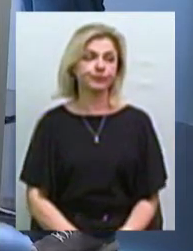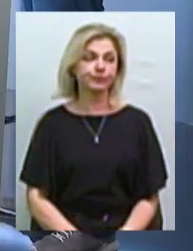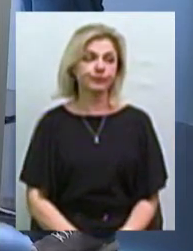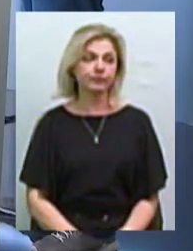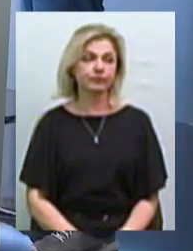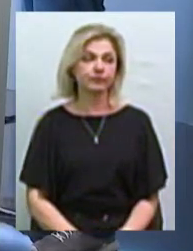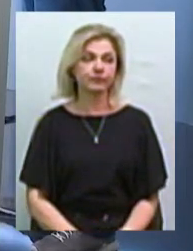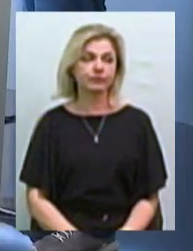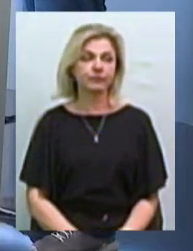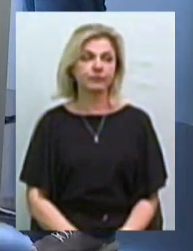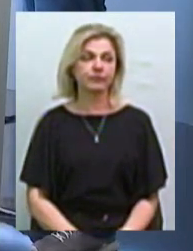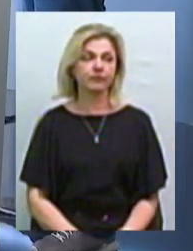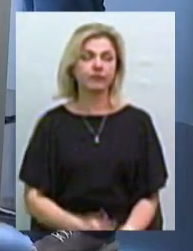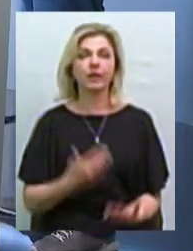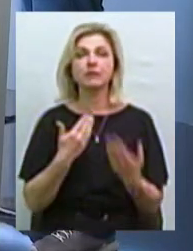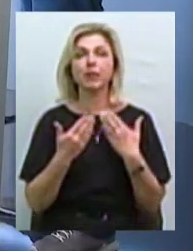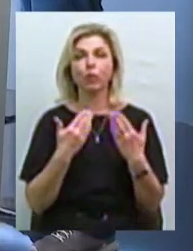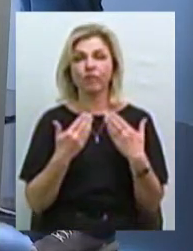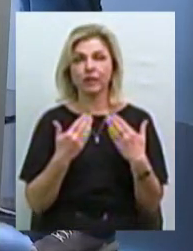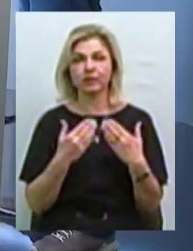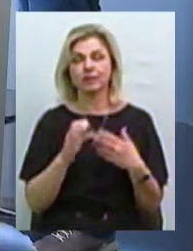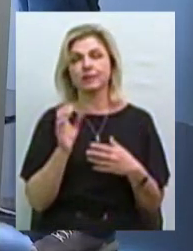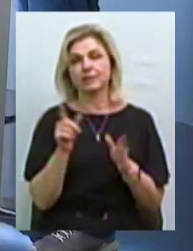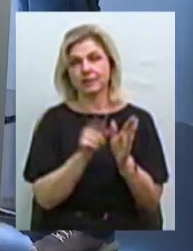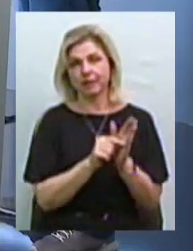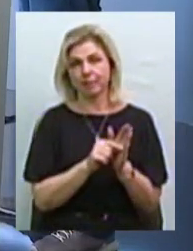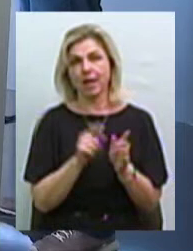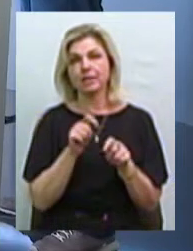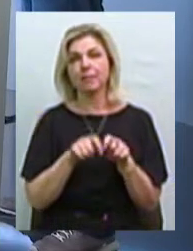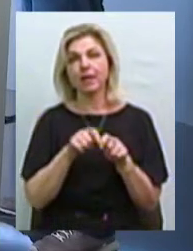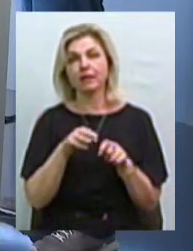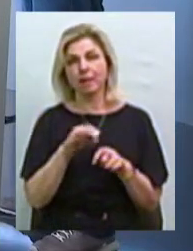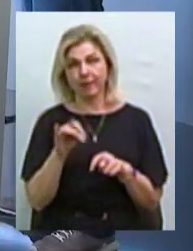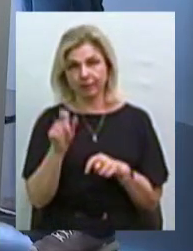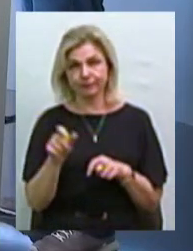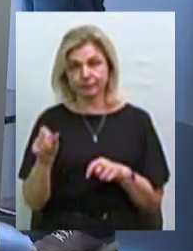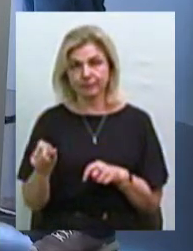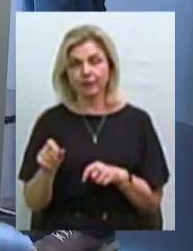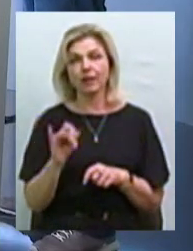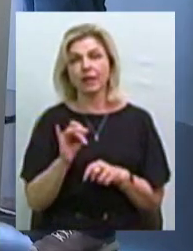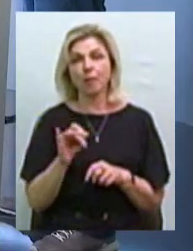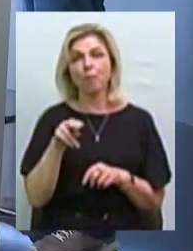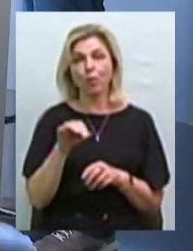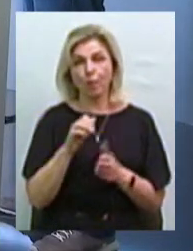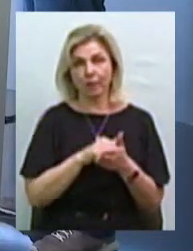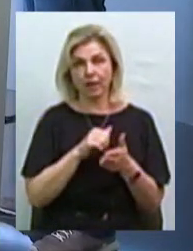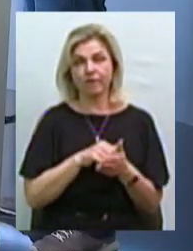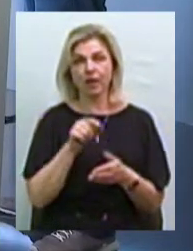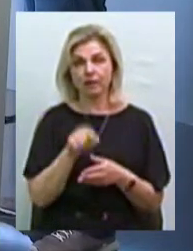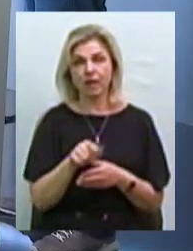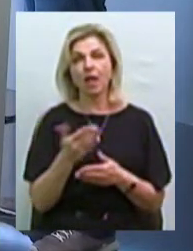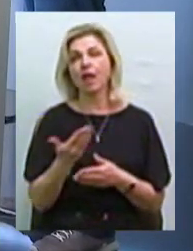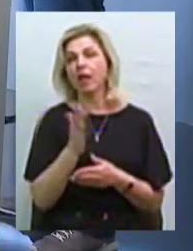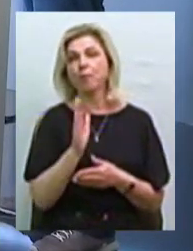та Ігор Чорний. Вони спілкувалися з експертами також, саме з приводу того, які будуть